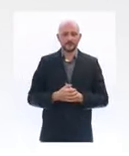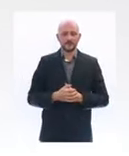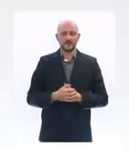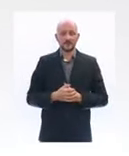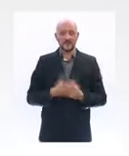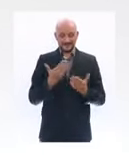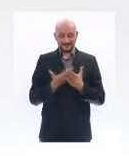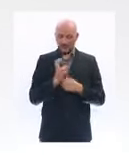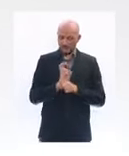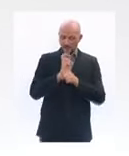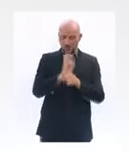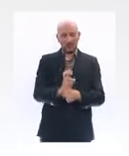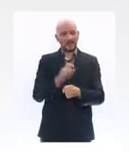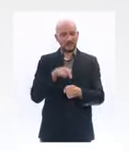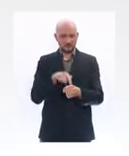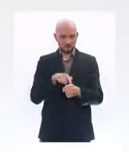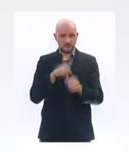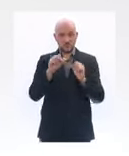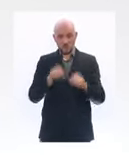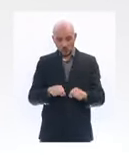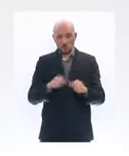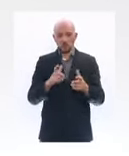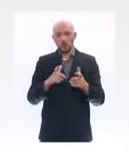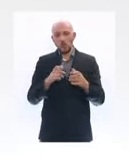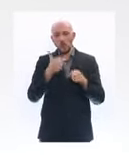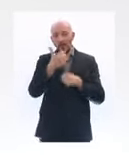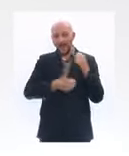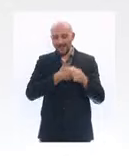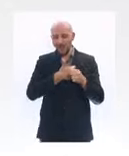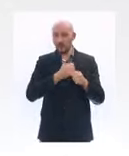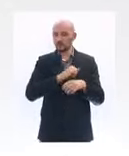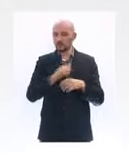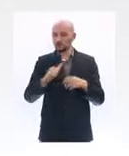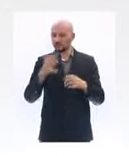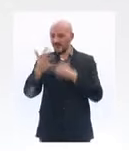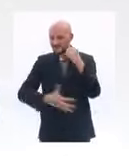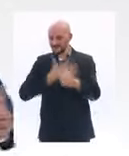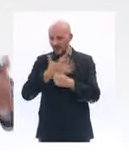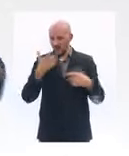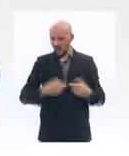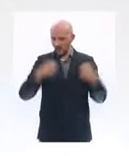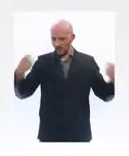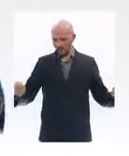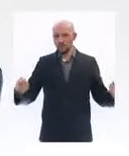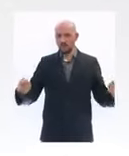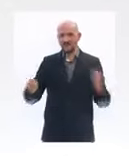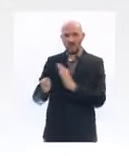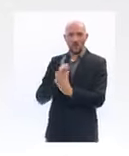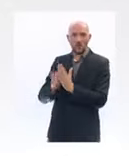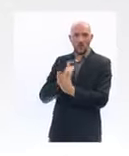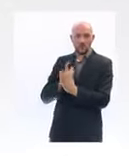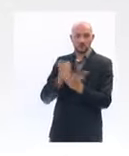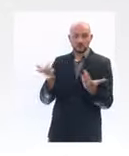prêt garanti par l'État pourra être étalé entre une et cinq années supplémentaires pour toutes celles qui ont besoin de temps et de